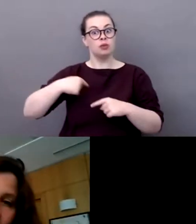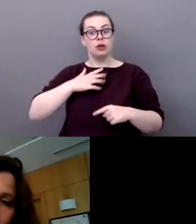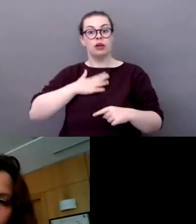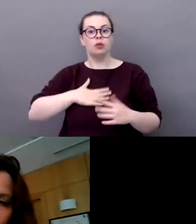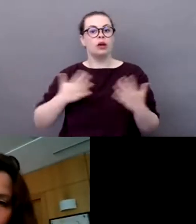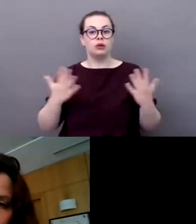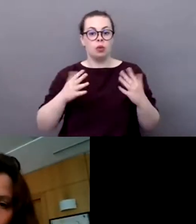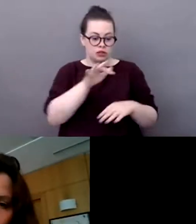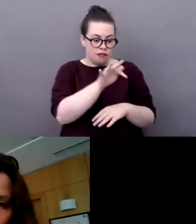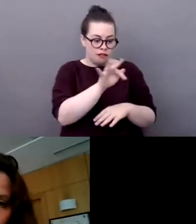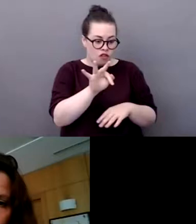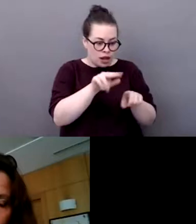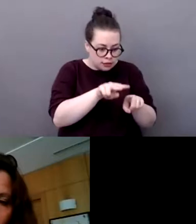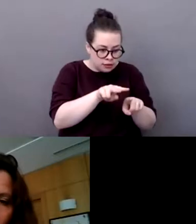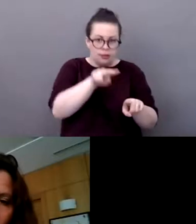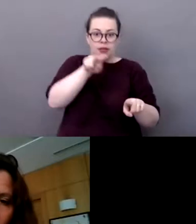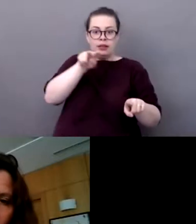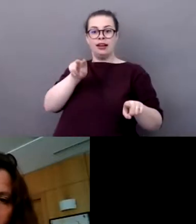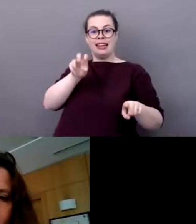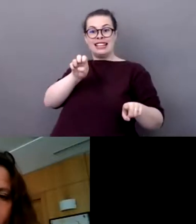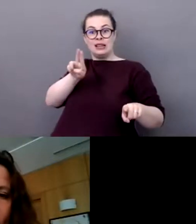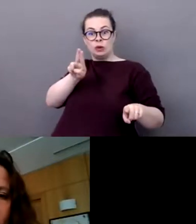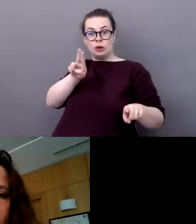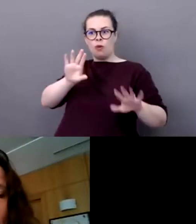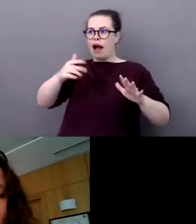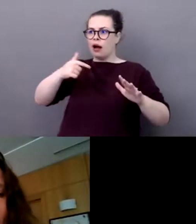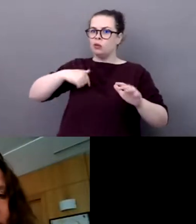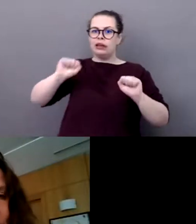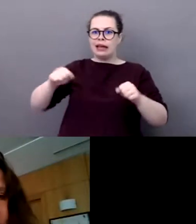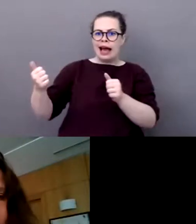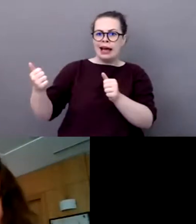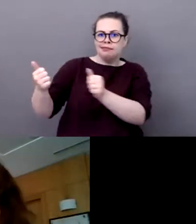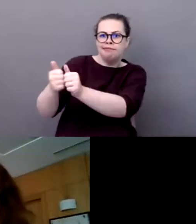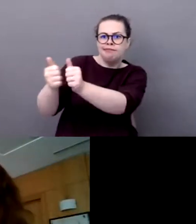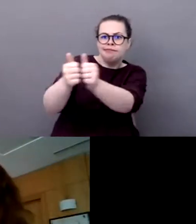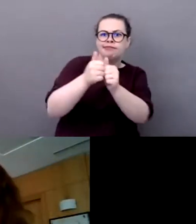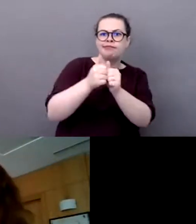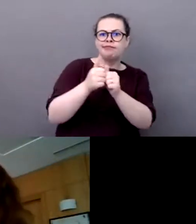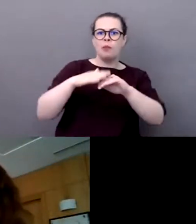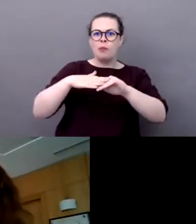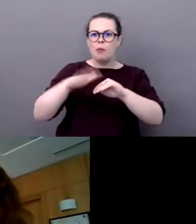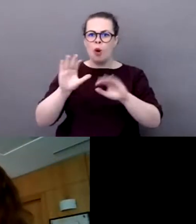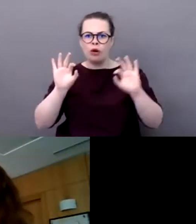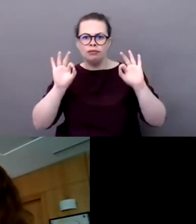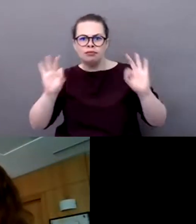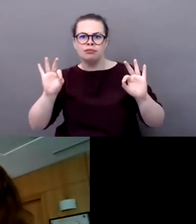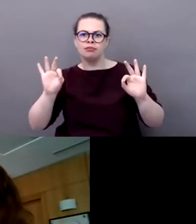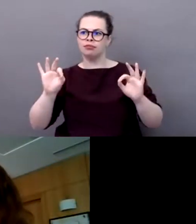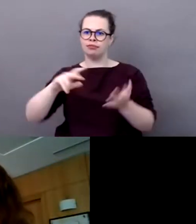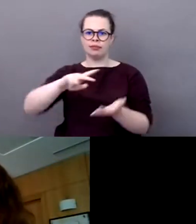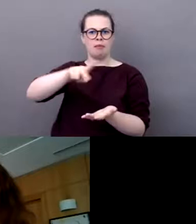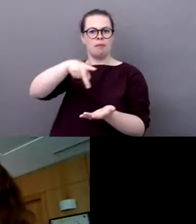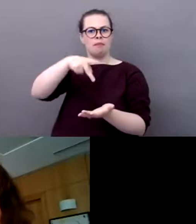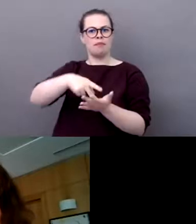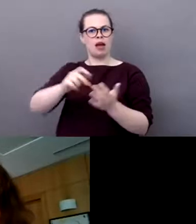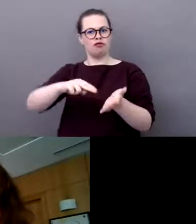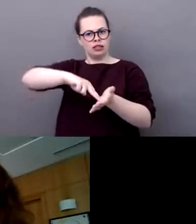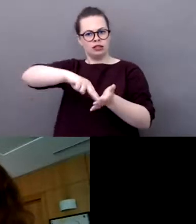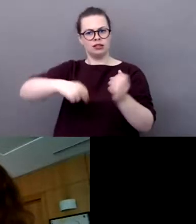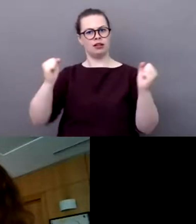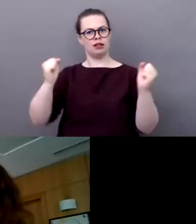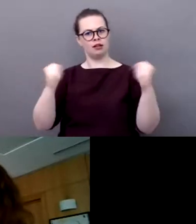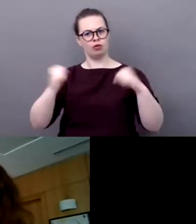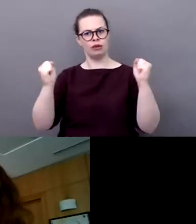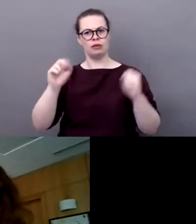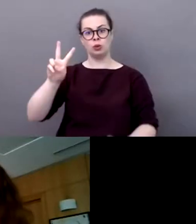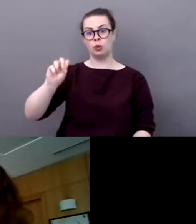inciter les 27, finalement, à s'engager de manière très ambitieuse sur ce thème, à l'image de ce que la France a commencé à faire,